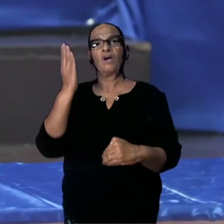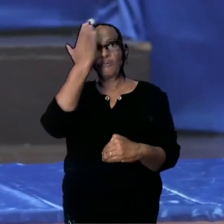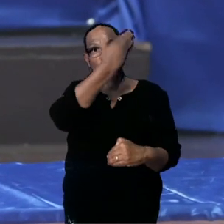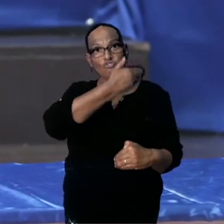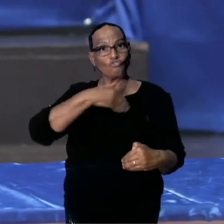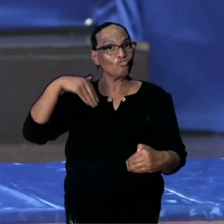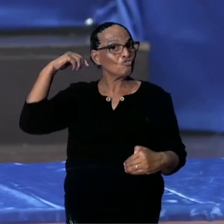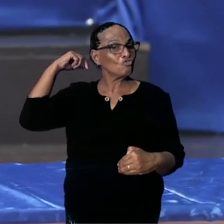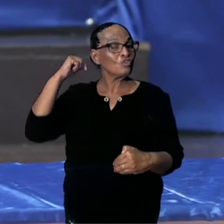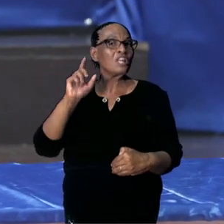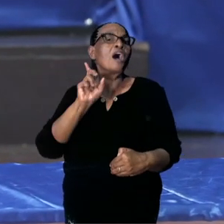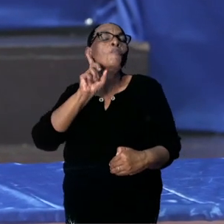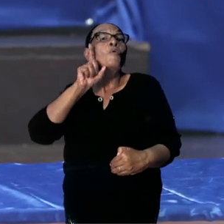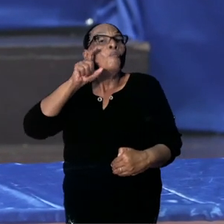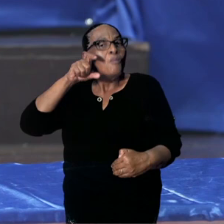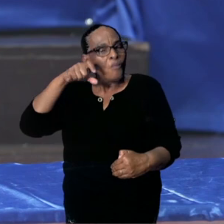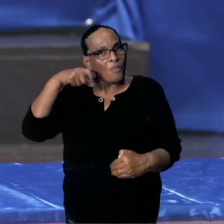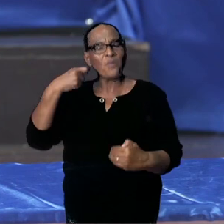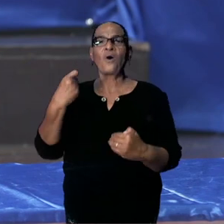morgen